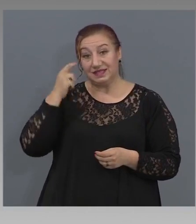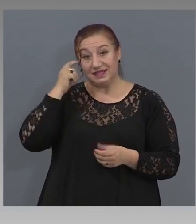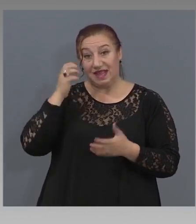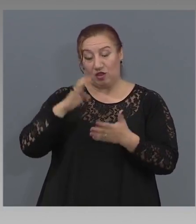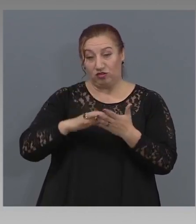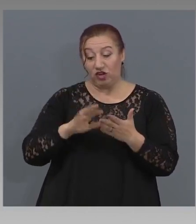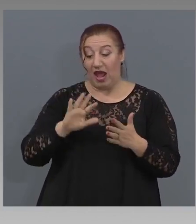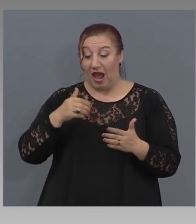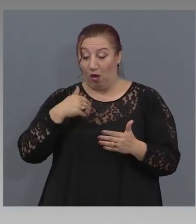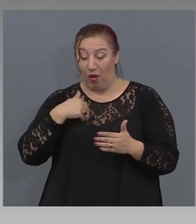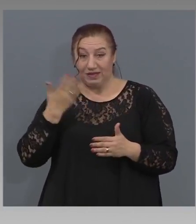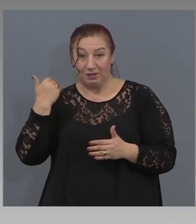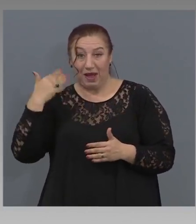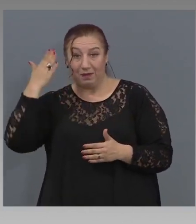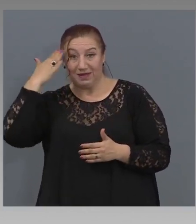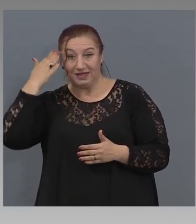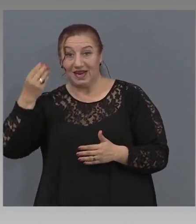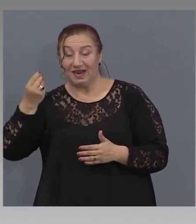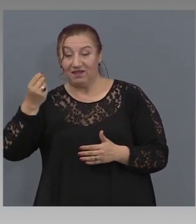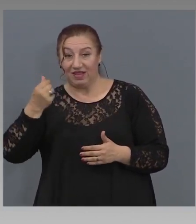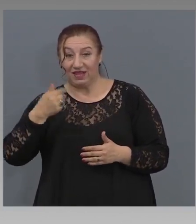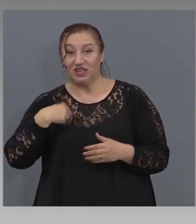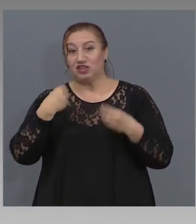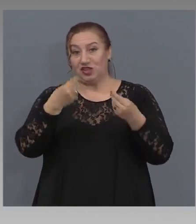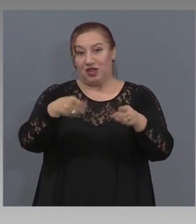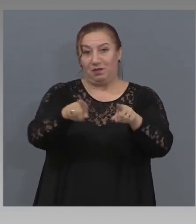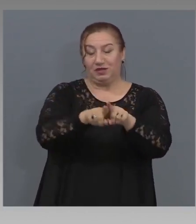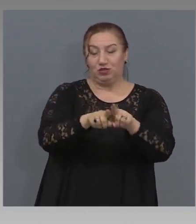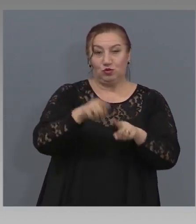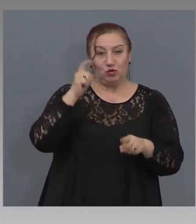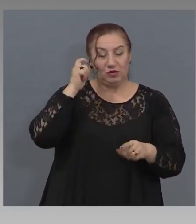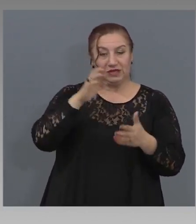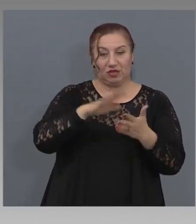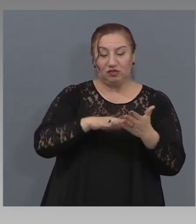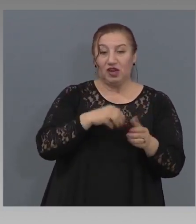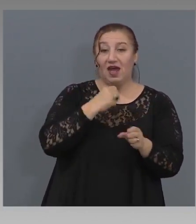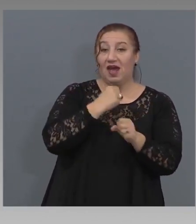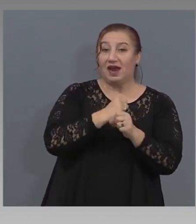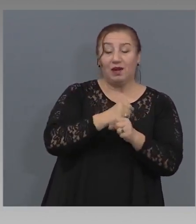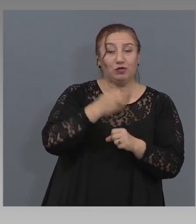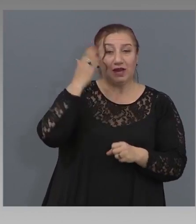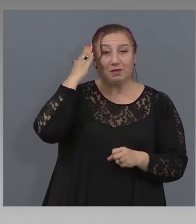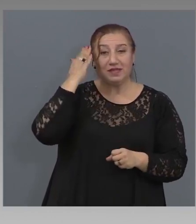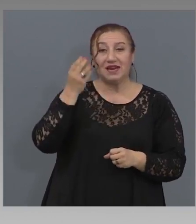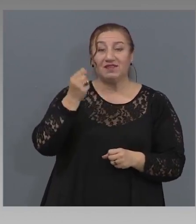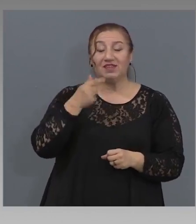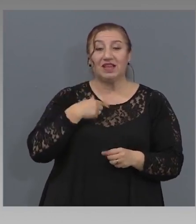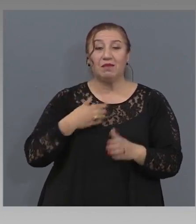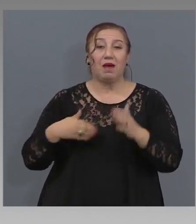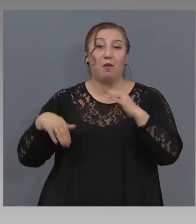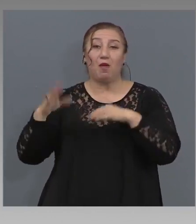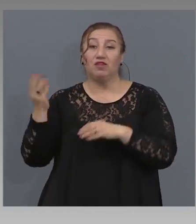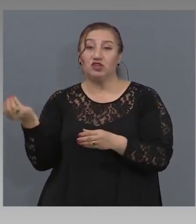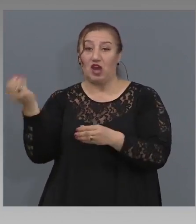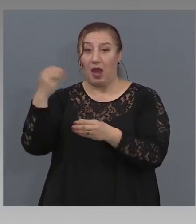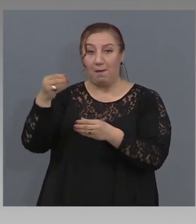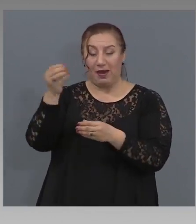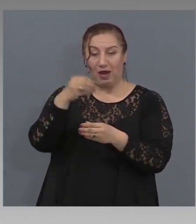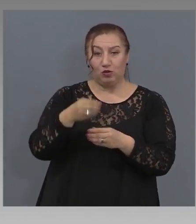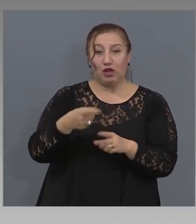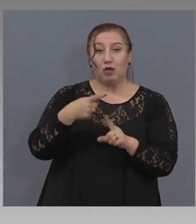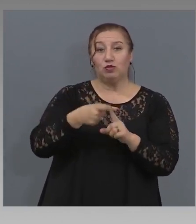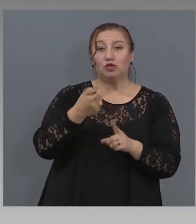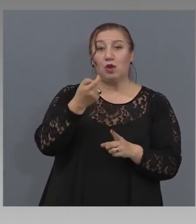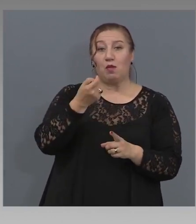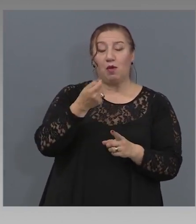дадам такова становище. Работата на министра на финансите е да има повече приходи в хазната и по-малко разходи. Работа му е да